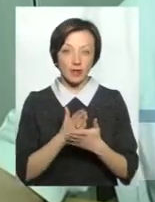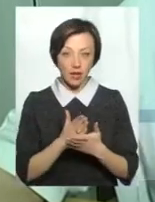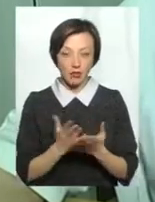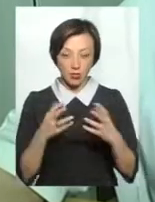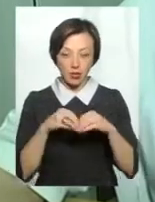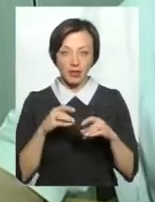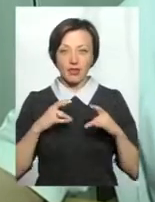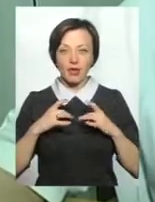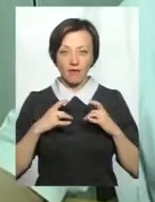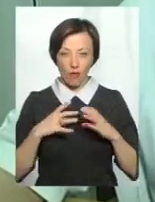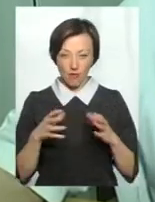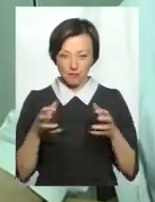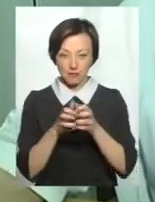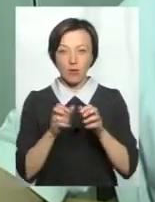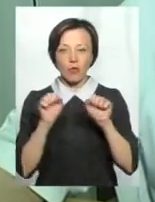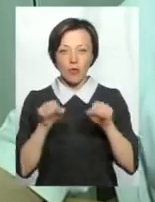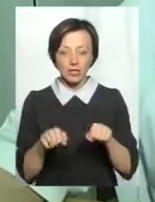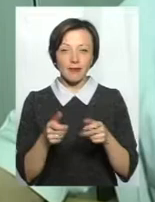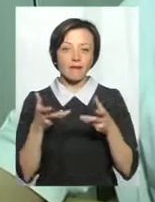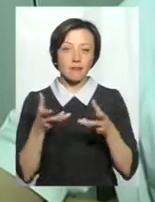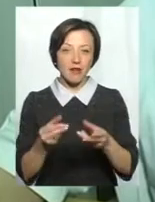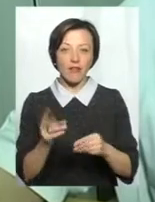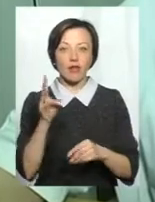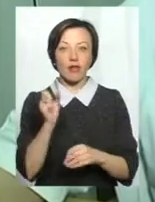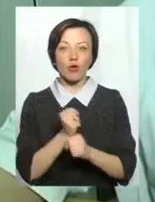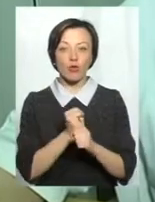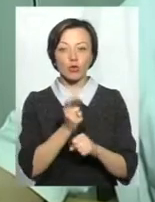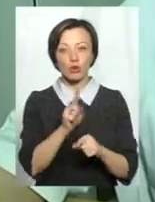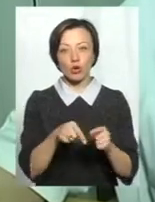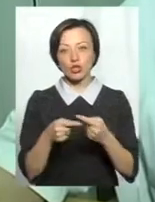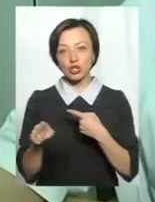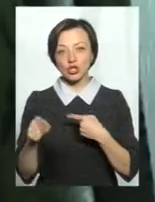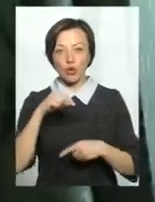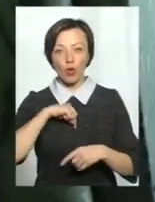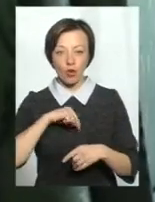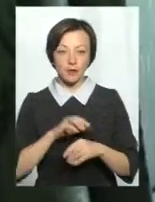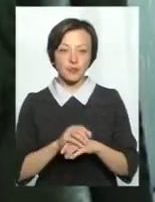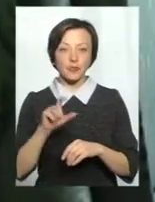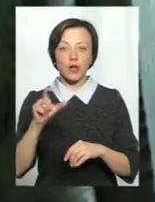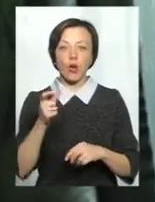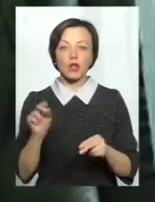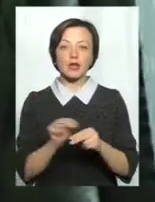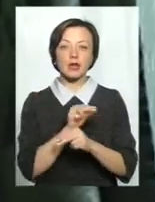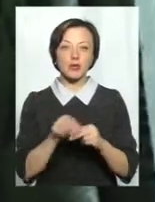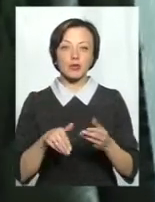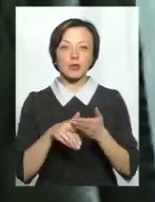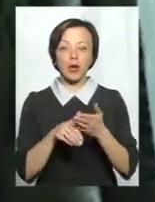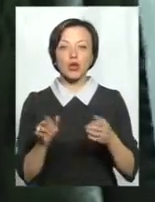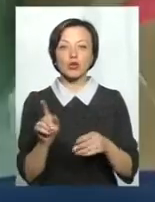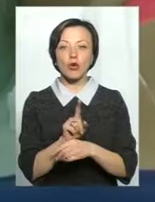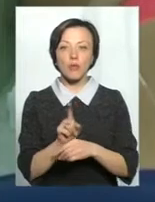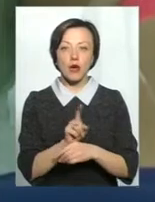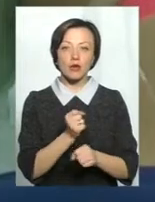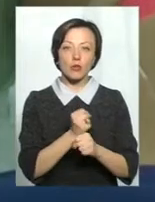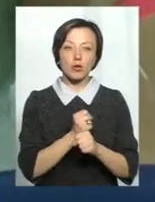скопичення нервових закінчень, можна впливати на роботу того чи іншого органу. Голкотерапія допомагає нормалізувати роботу